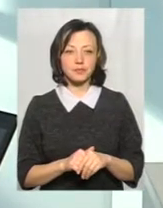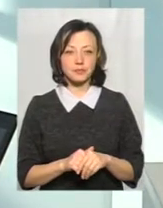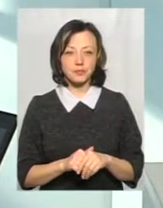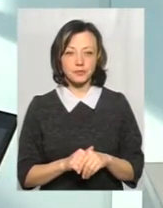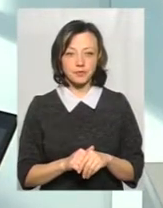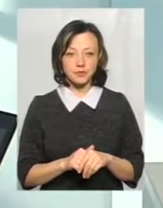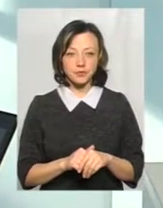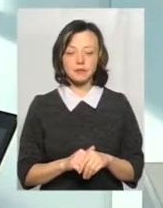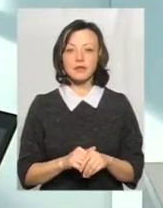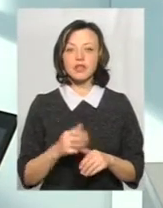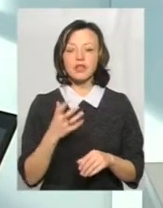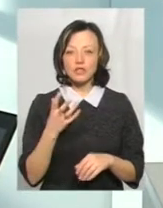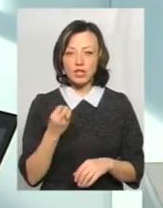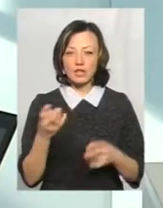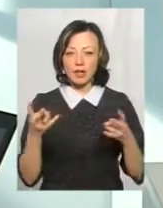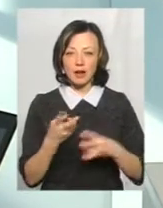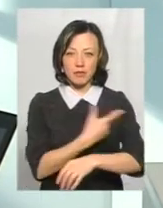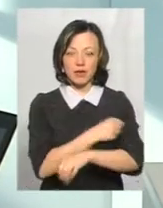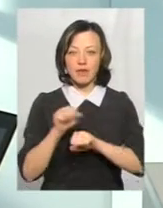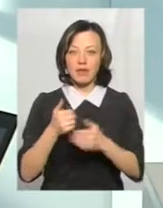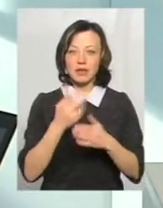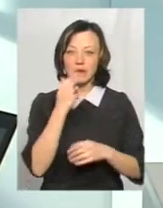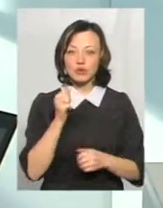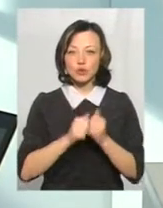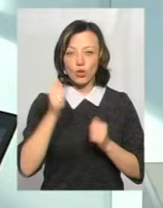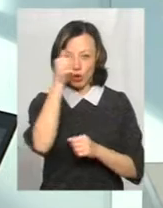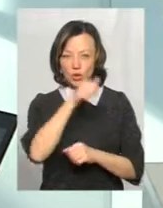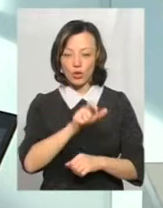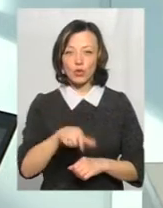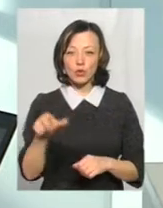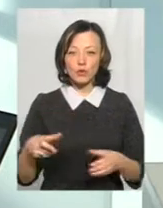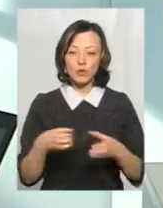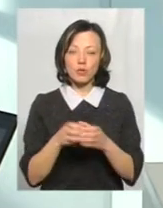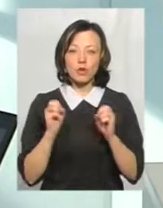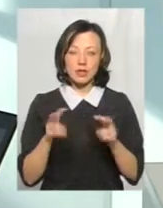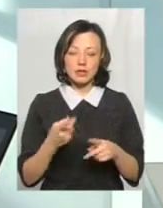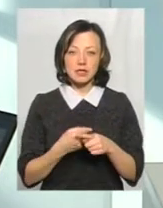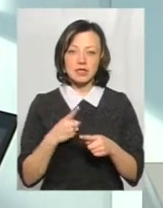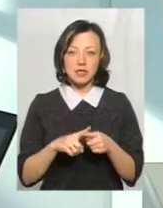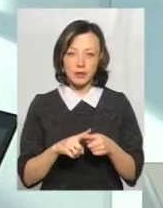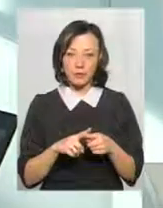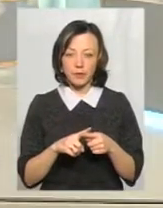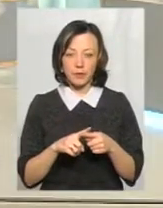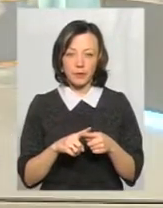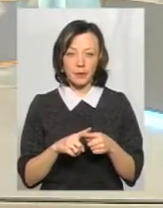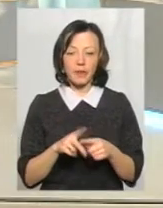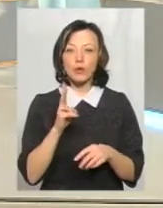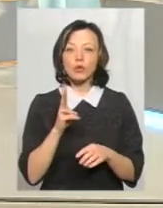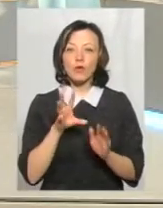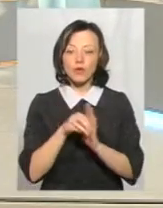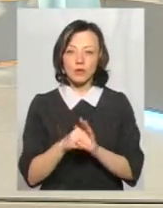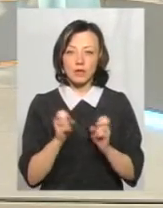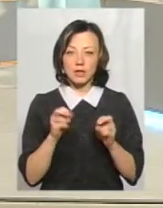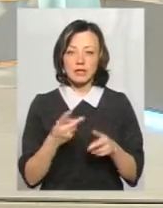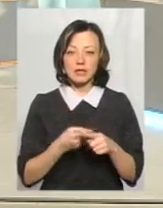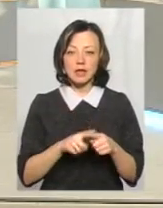щорічно, я вже говорила, і особливо потрібно щепитися людям із груп ризику. Хто в нас в групі ризику? Хто в групі ризику?